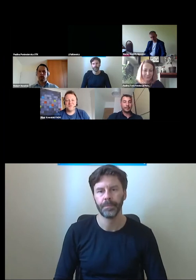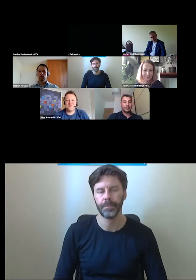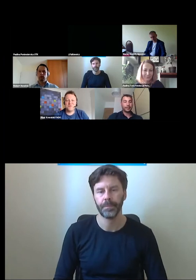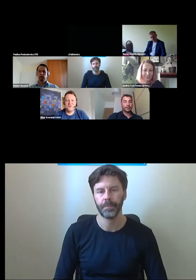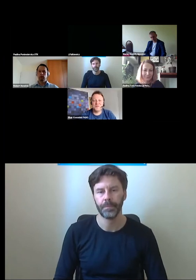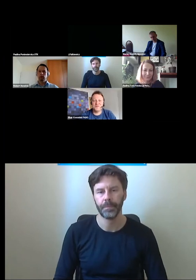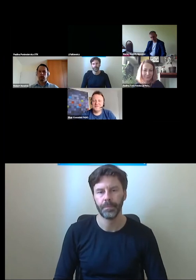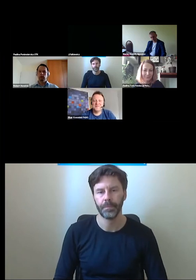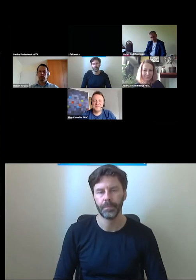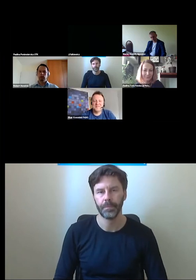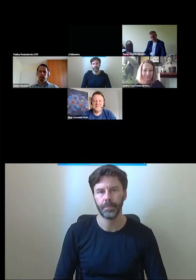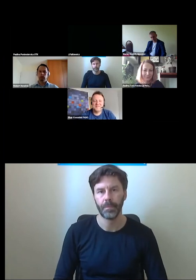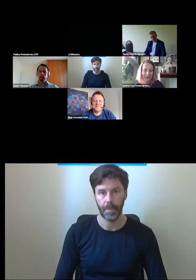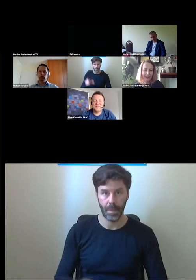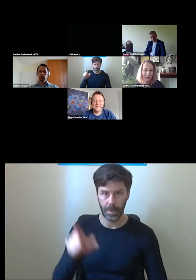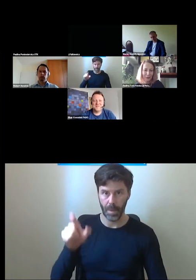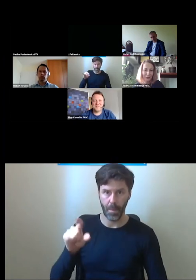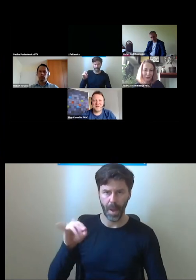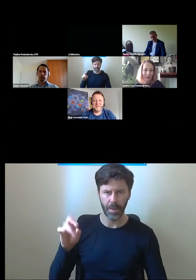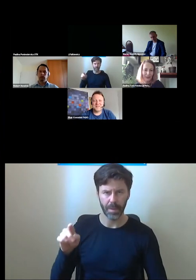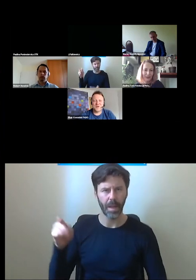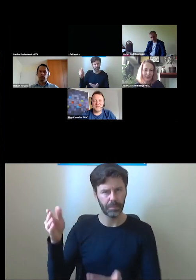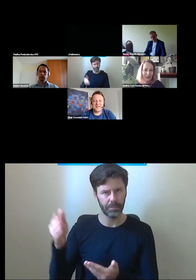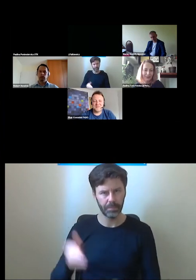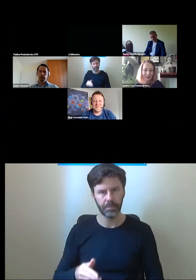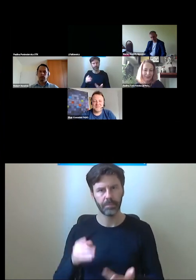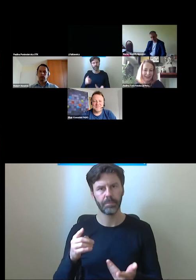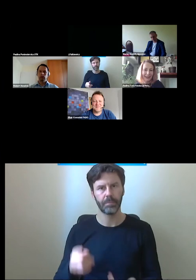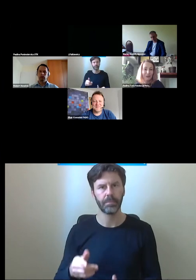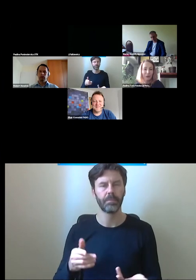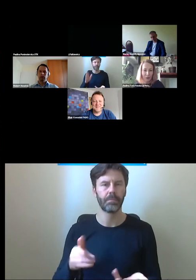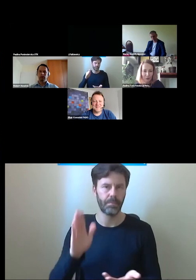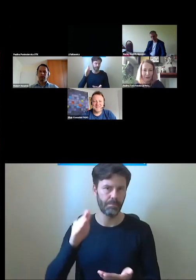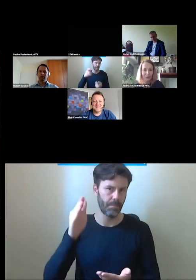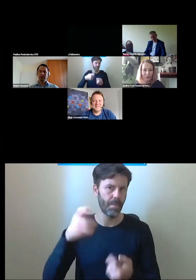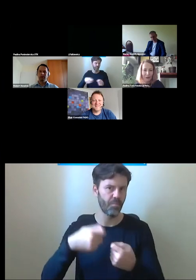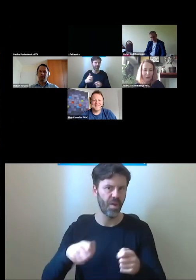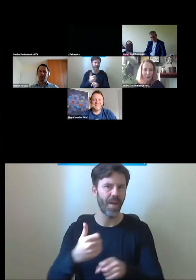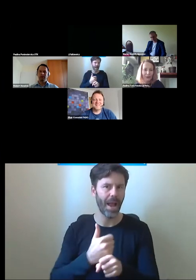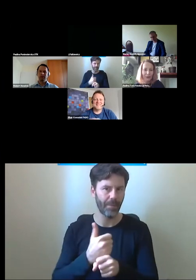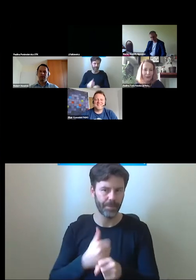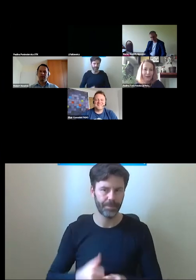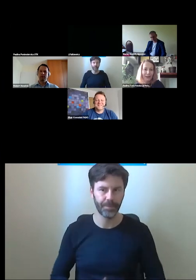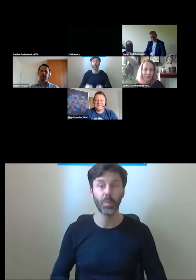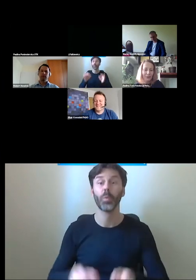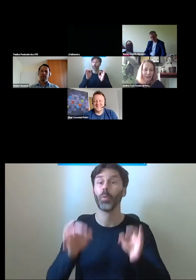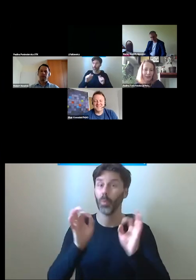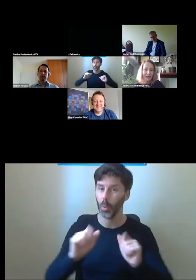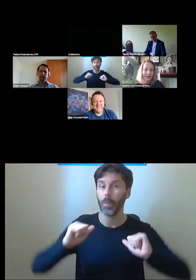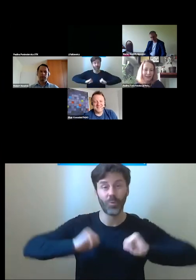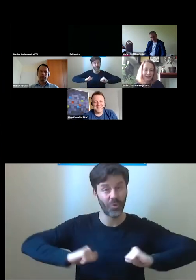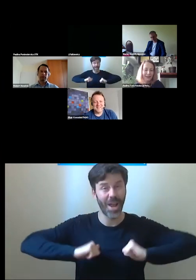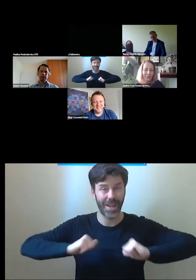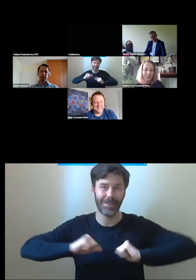I podsumowujemy i wysyłamy te drony z kawą. Dobrze, to w oczekiwaniu na drony z kawą